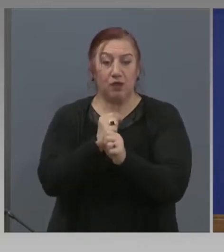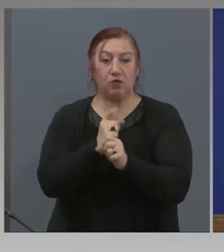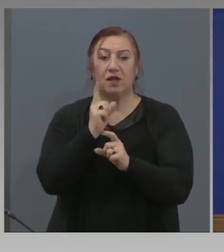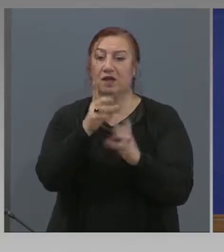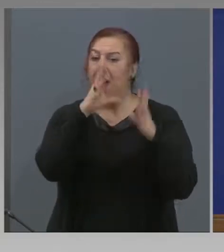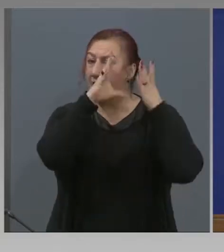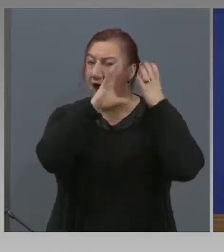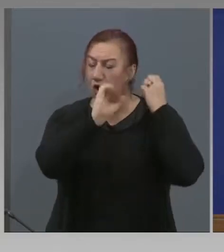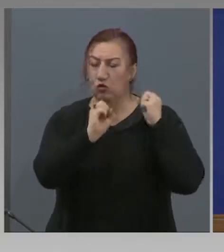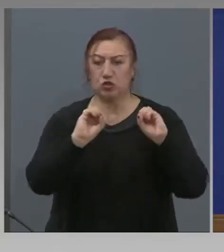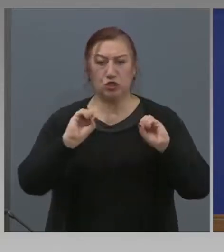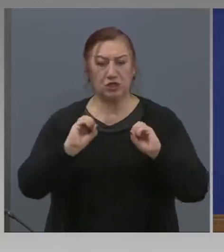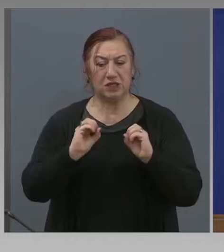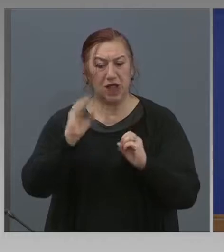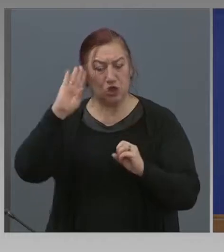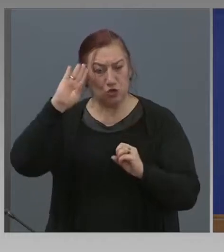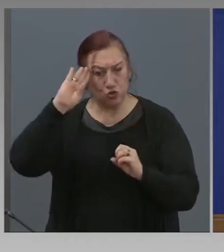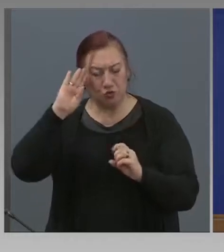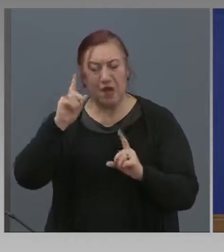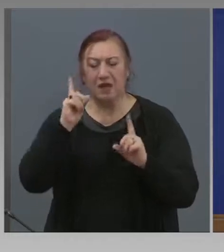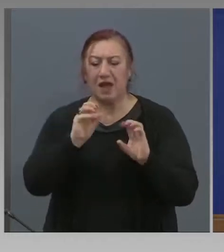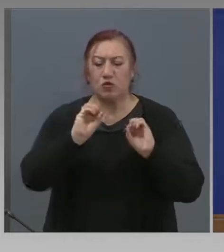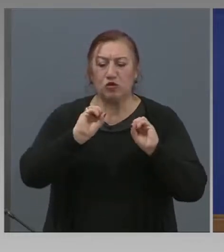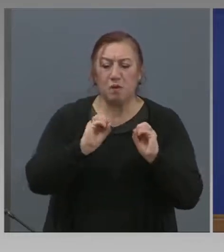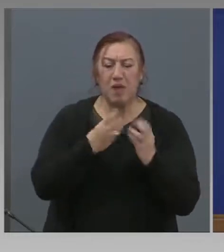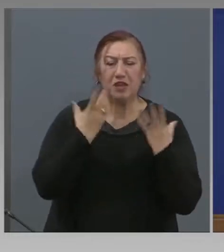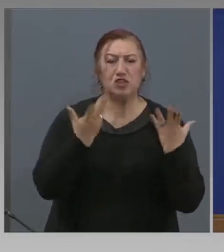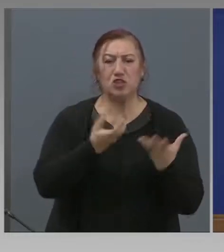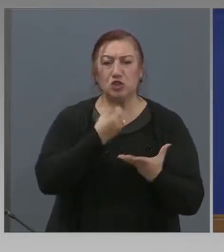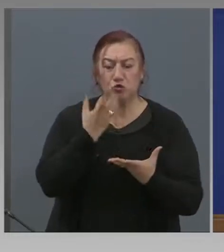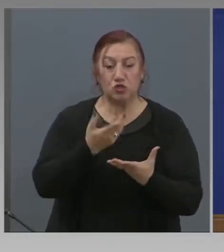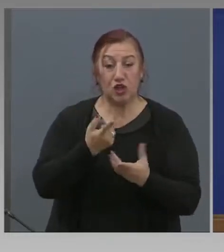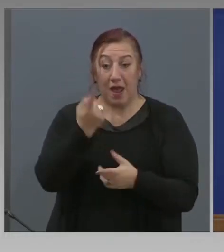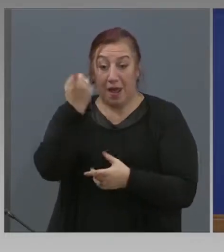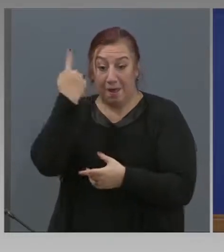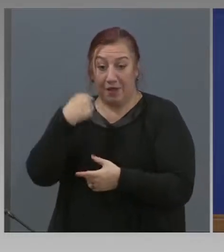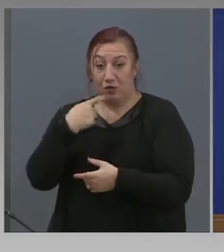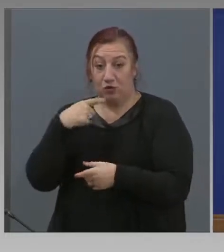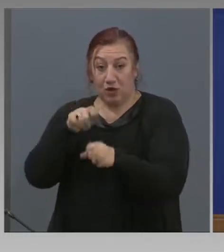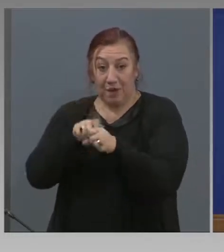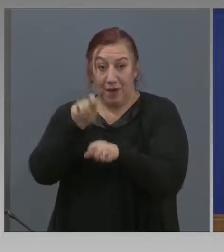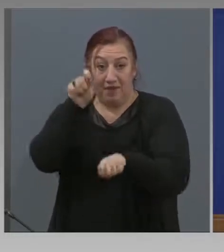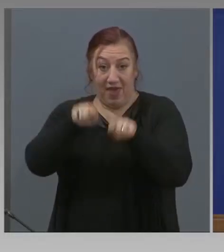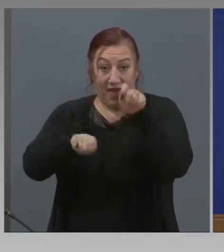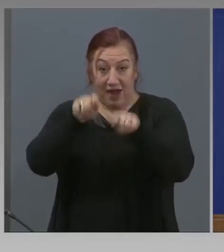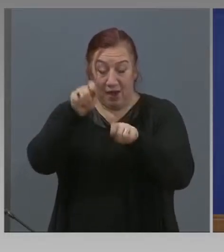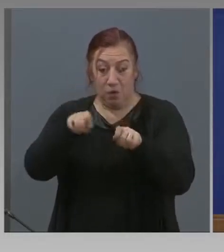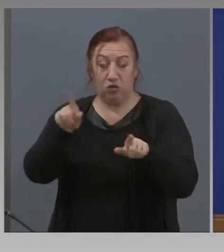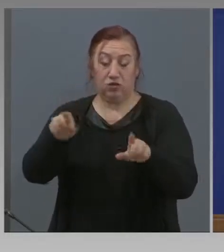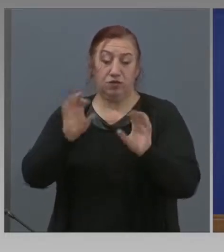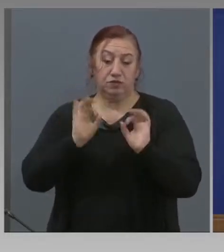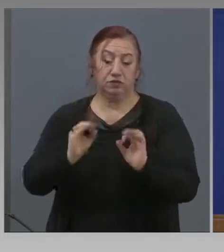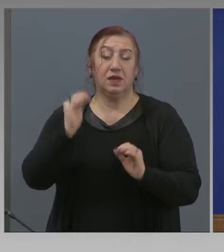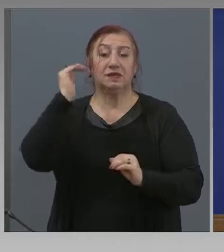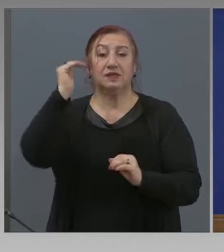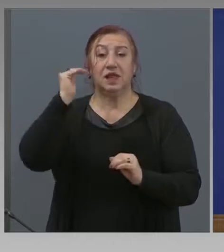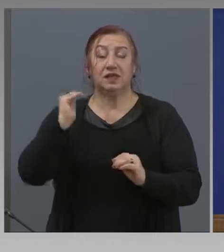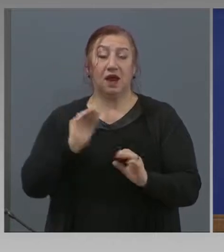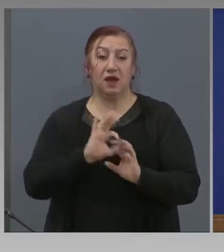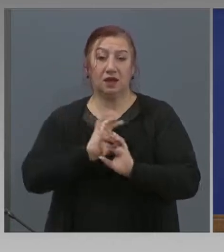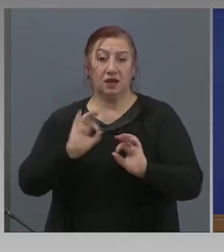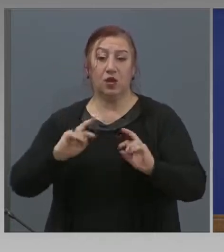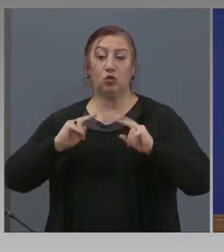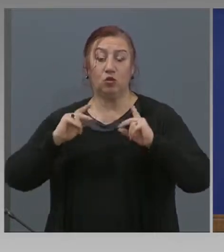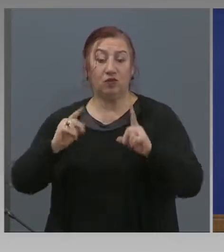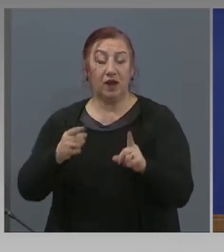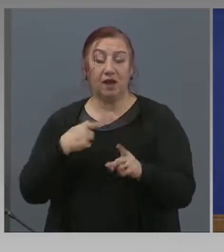поспешни казуси. Пак казвам, миналата година е направен ремонт на тази консулска служба, така че отговаря на стандартите. И сме